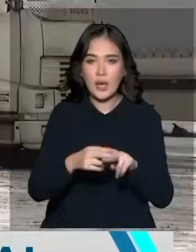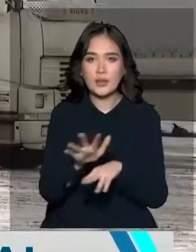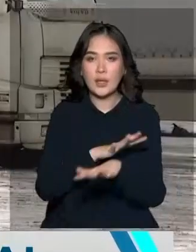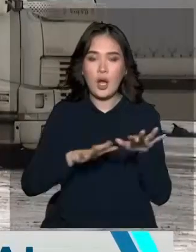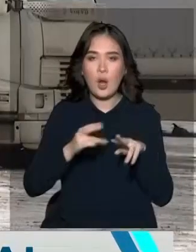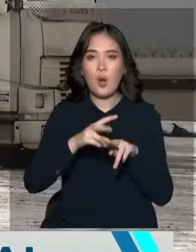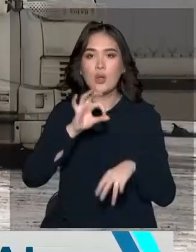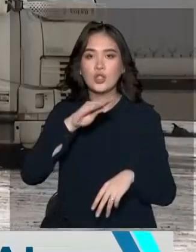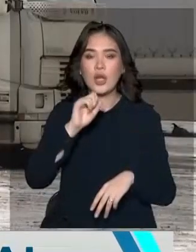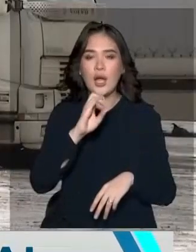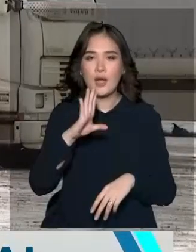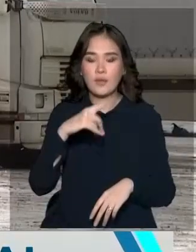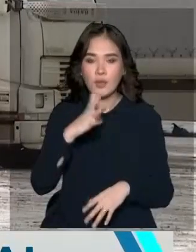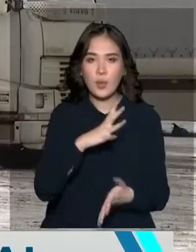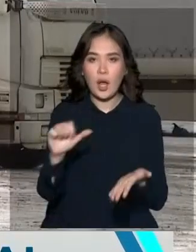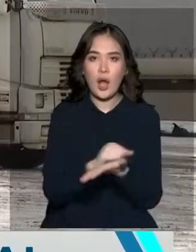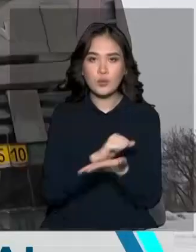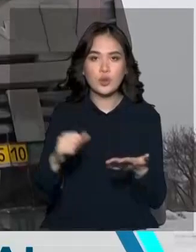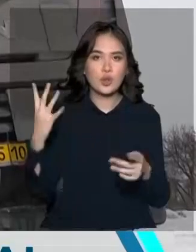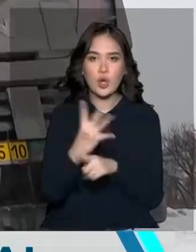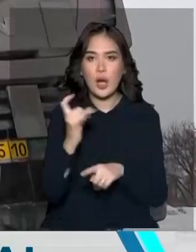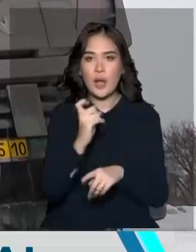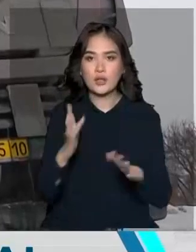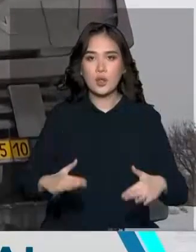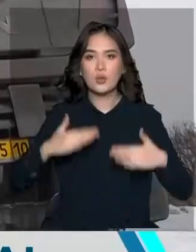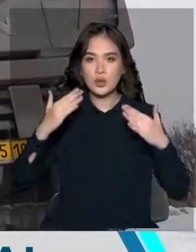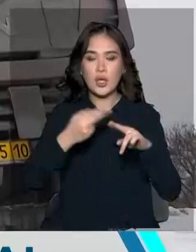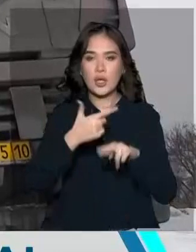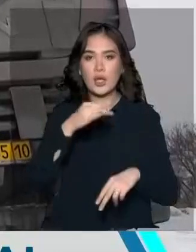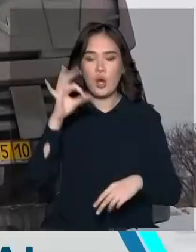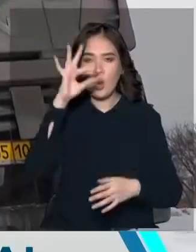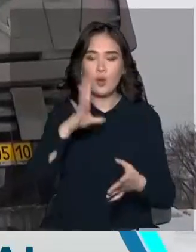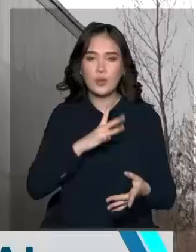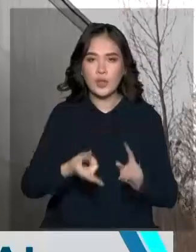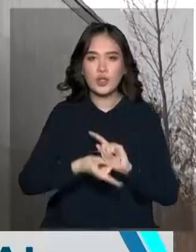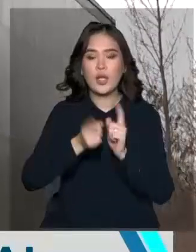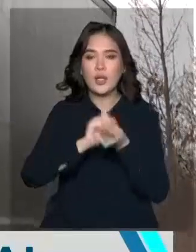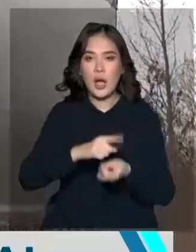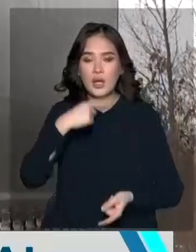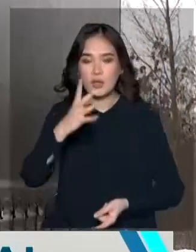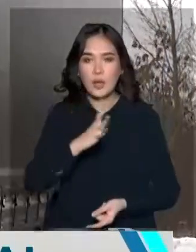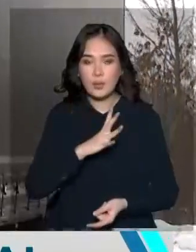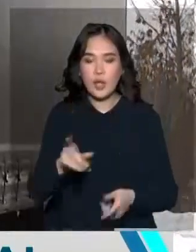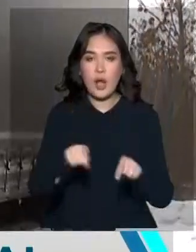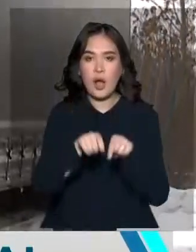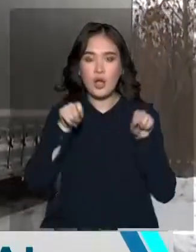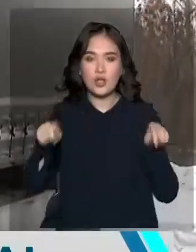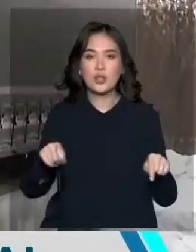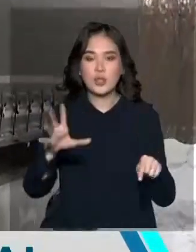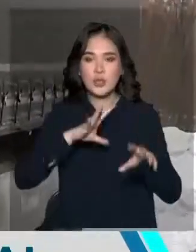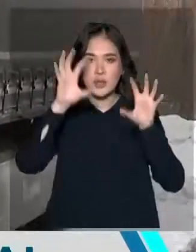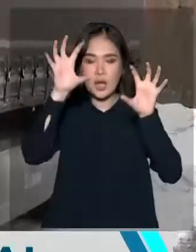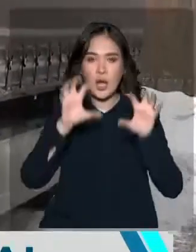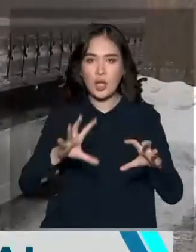Олжаев, қажет құжат пен талаптың төрт есе өскені Геосаяси жағдайға байланысты екенін айтат. Қазір ашық нарық заңдылығы